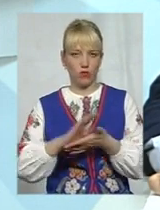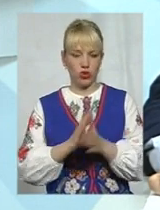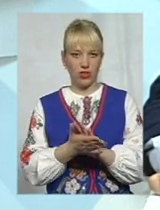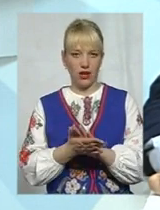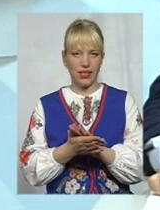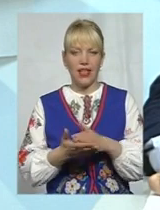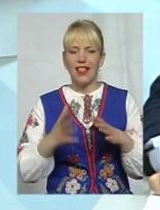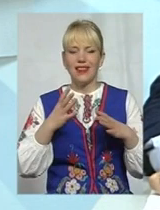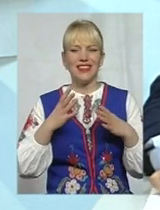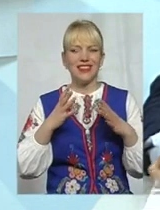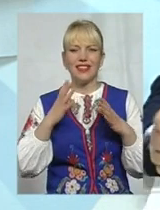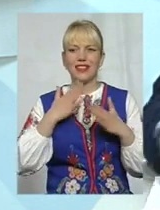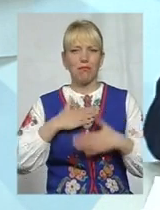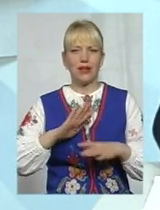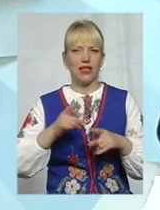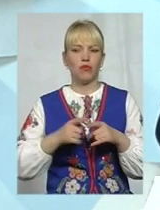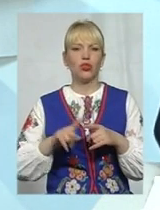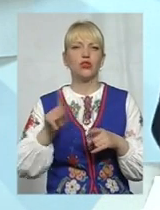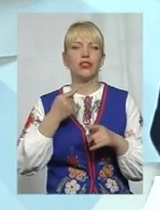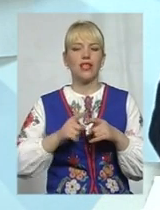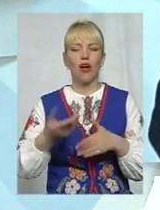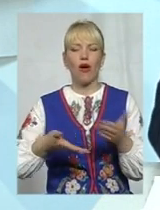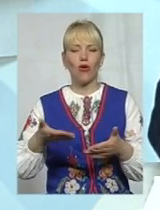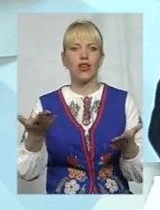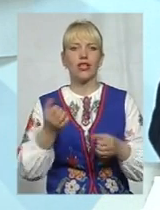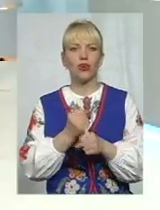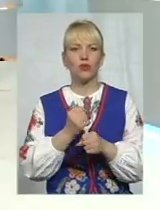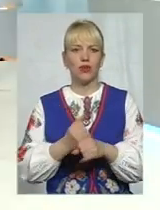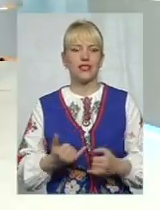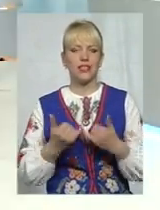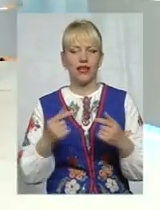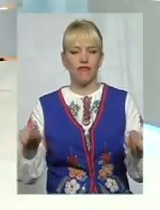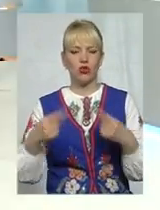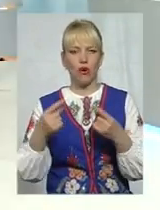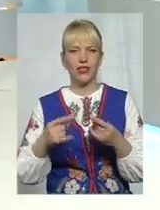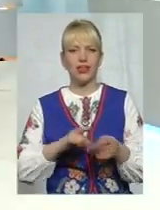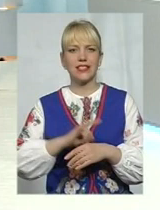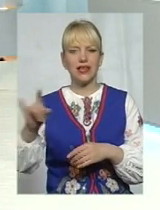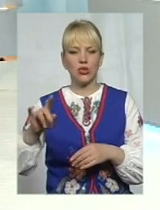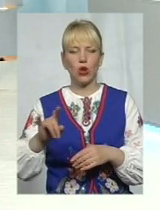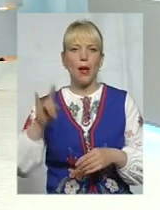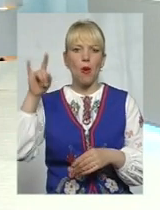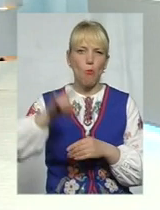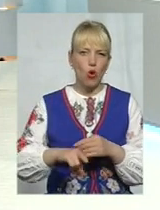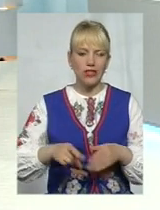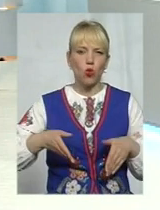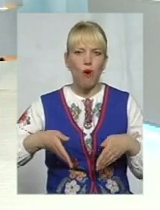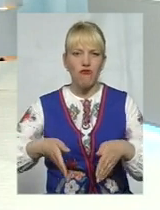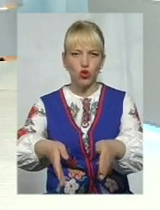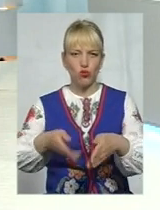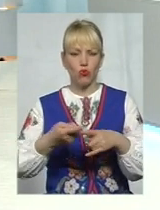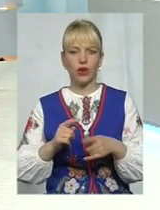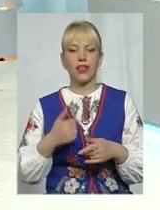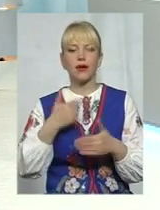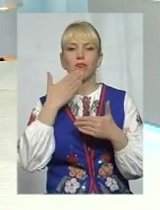ті кроки, які робилися, наприклад, для відновлення злітно-посадкової смуги. Я до цього часу дуже багато задавав питань саме в тому, для